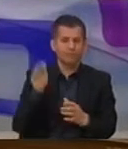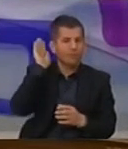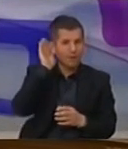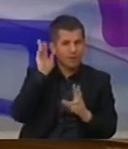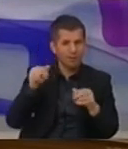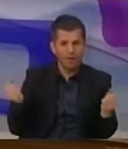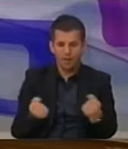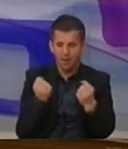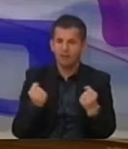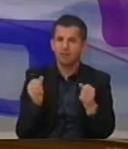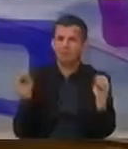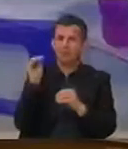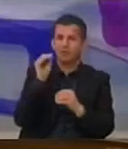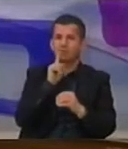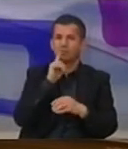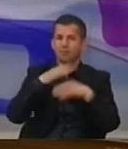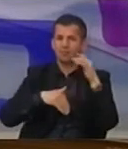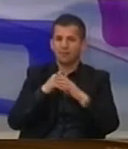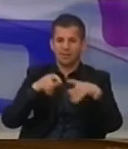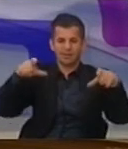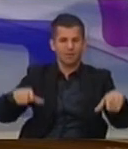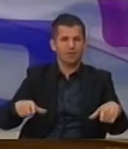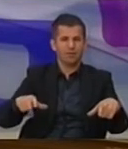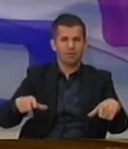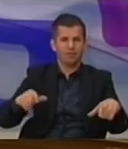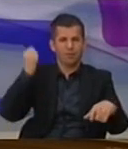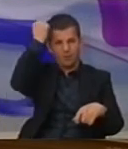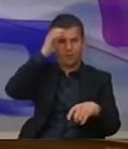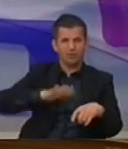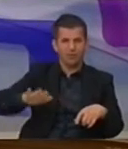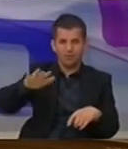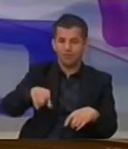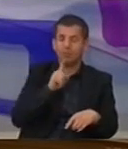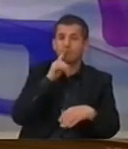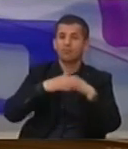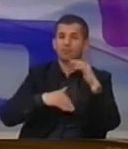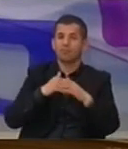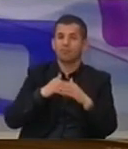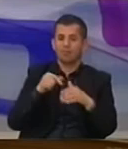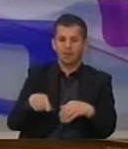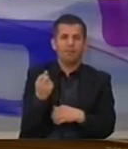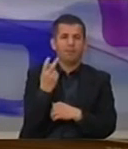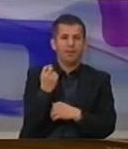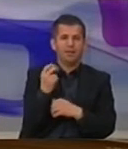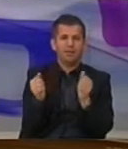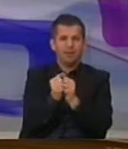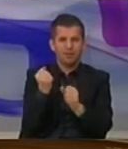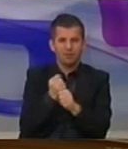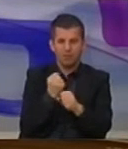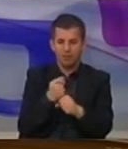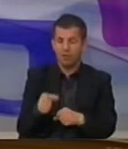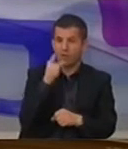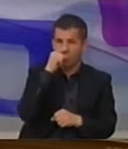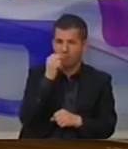angazhojtë maksimalisht për filimin e ndërtimit stadiumit nacional të futbolit, i cilit të të ndërtohet në Prishtin, në bashkunim e komunën e